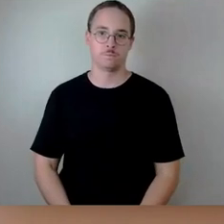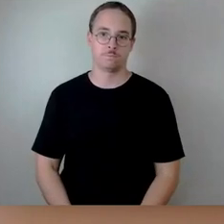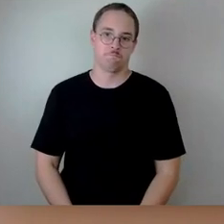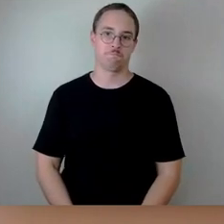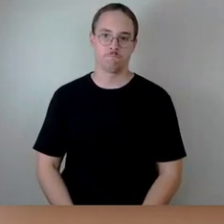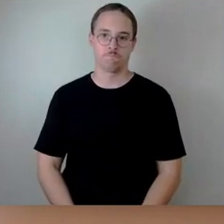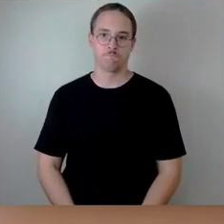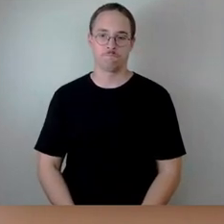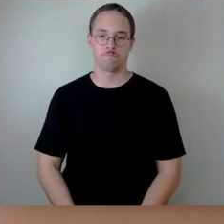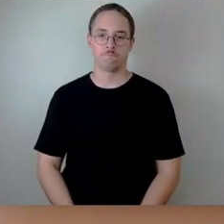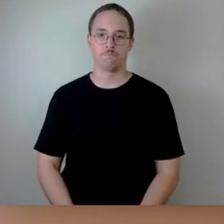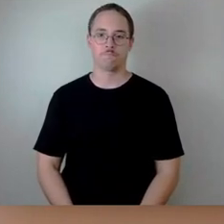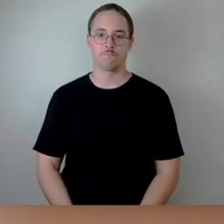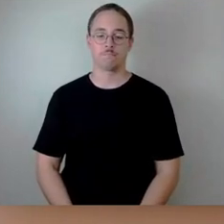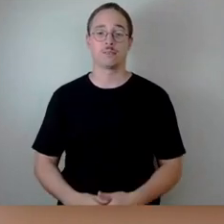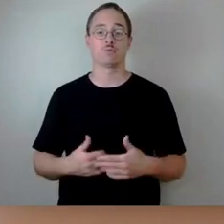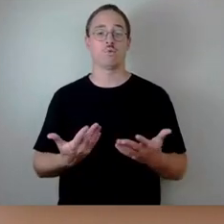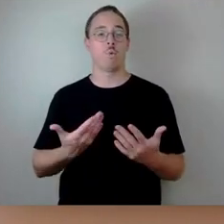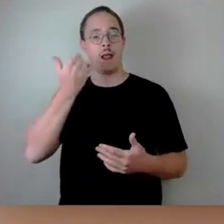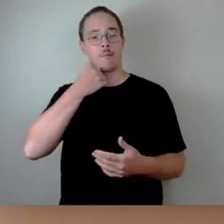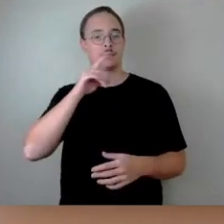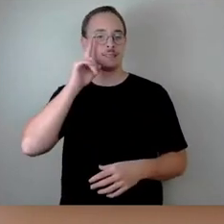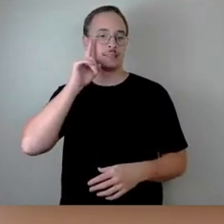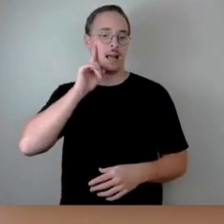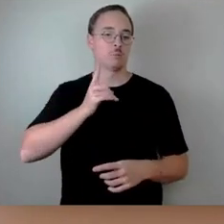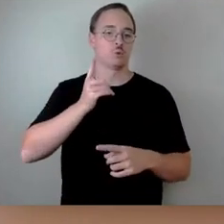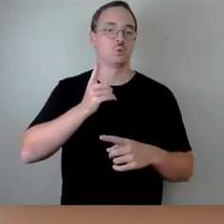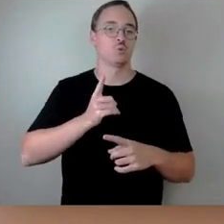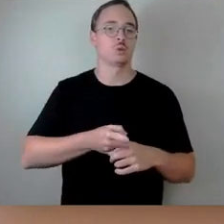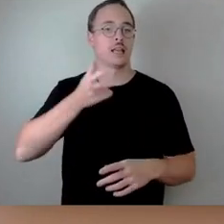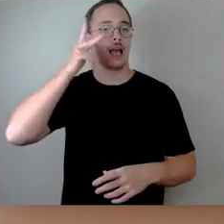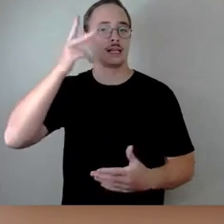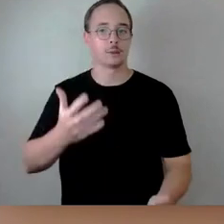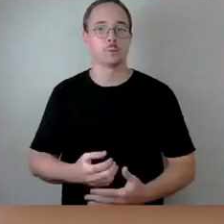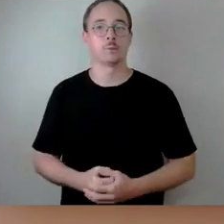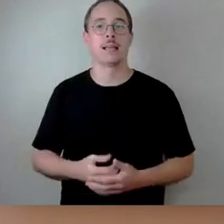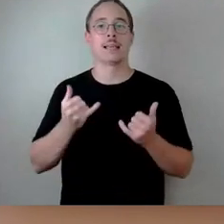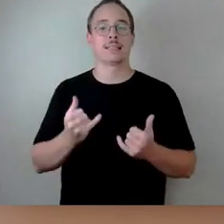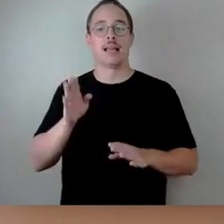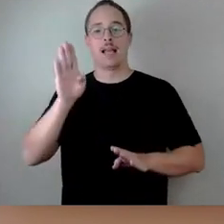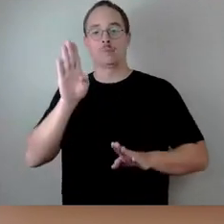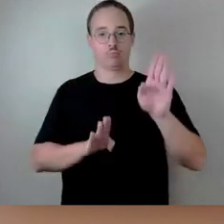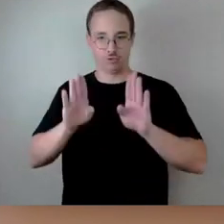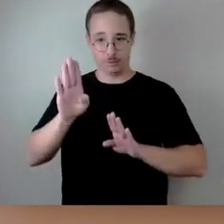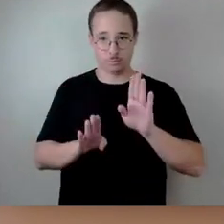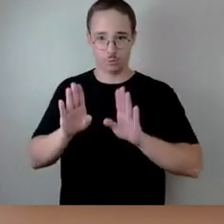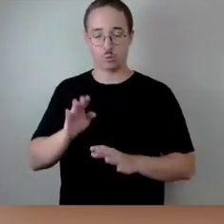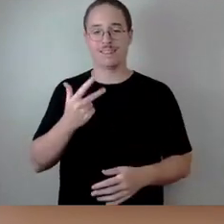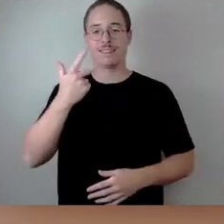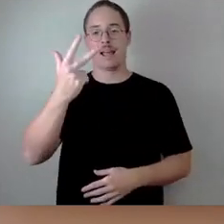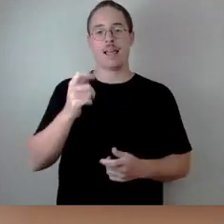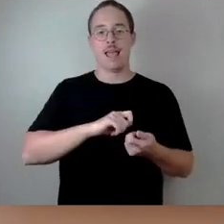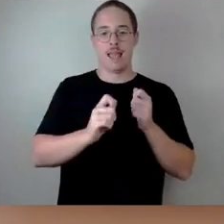So, meine Damen, meine Herren, wir sind erstmal in der Rednerliste am Ende, kommen wir jetzt zur Abstimmung. Dazu liegen drei Änderungsanträge vor,